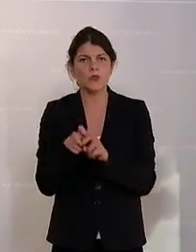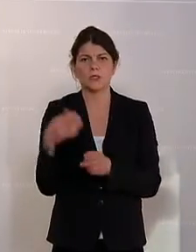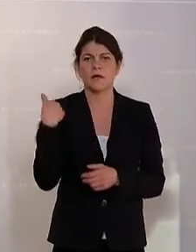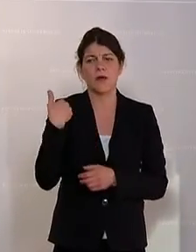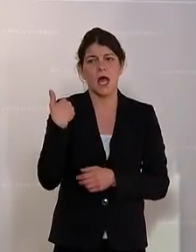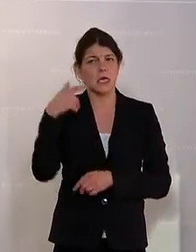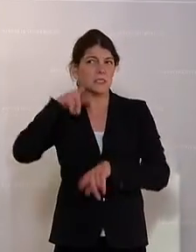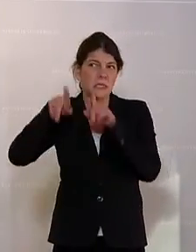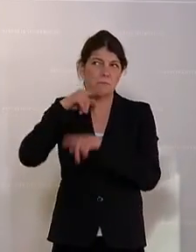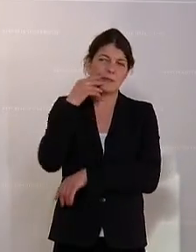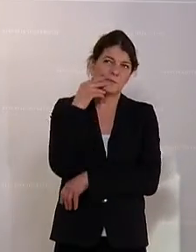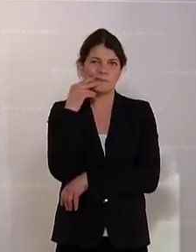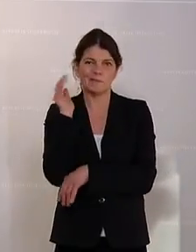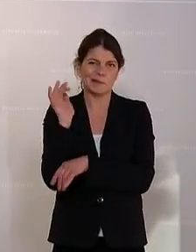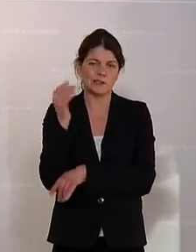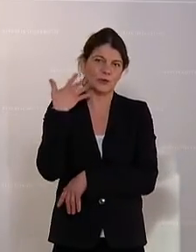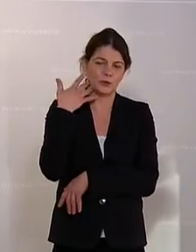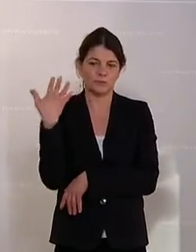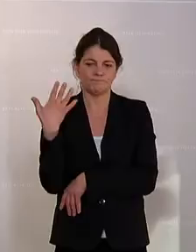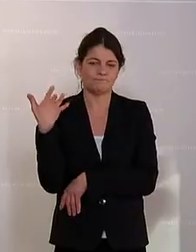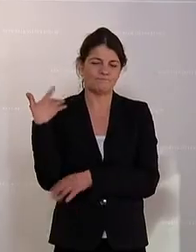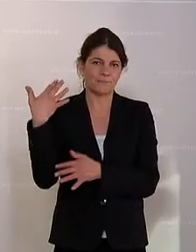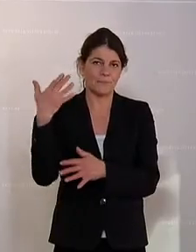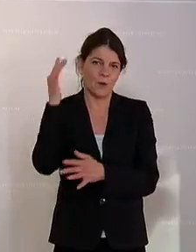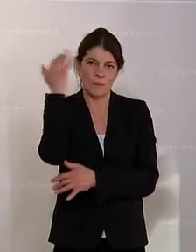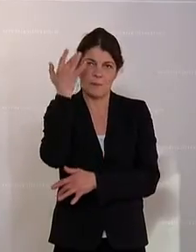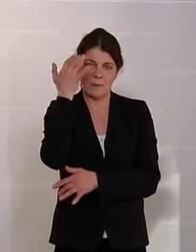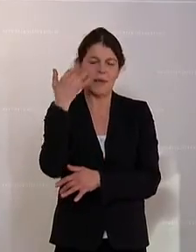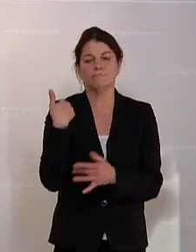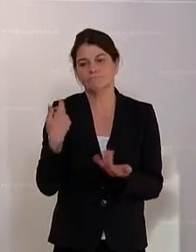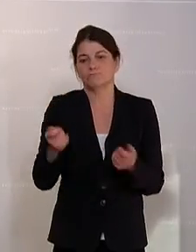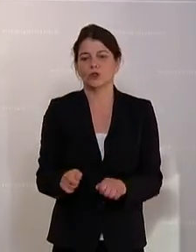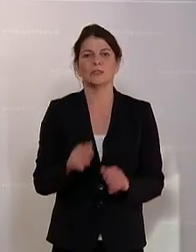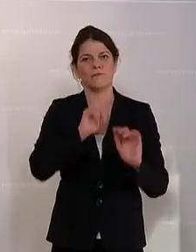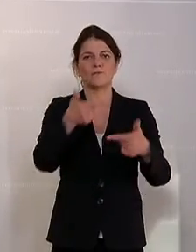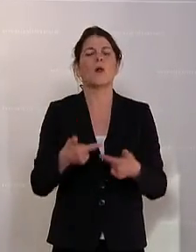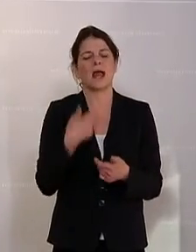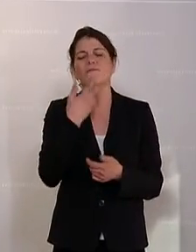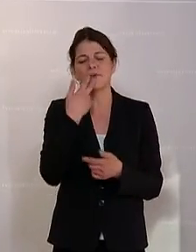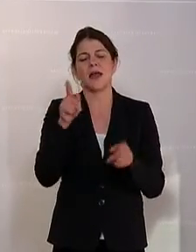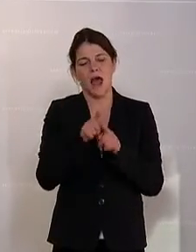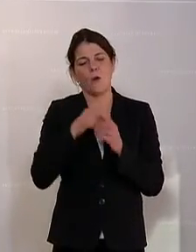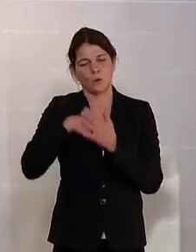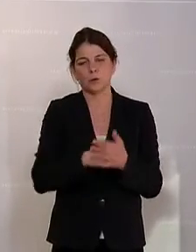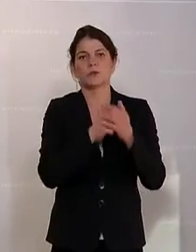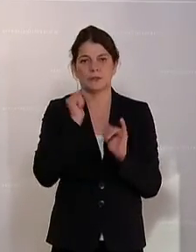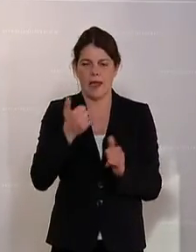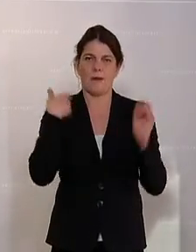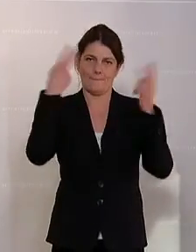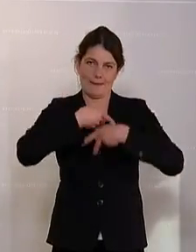skeptisch und kritisch, haben uns aber entschlossen, die Vorlage mit zu unterstützen und werden das heute hier